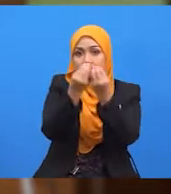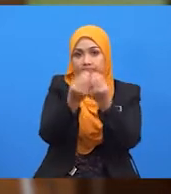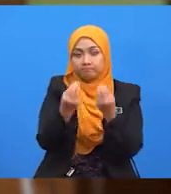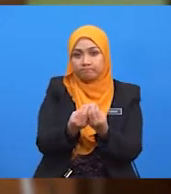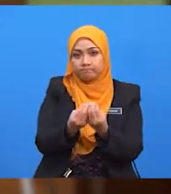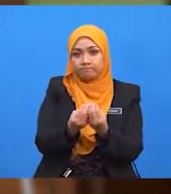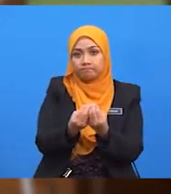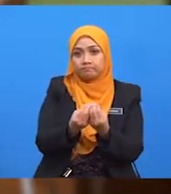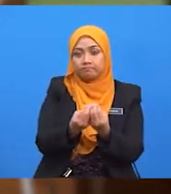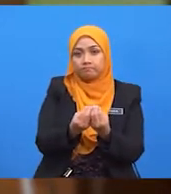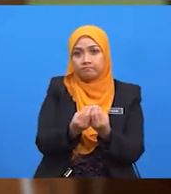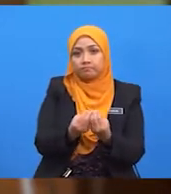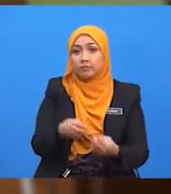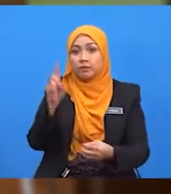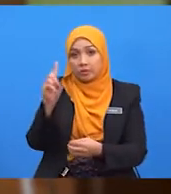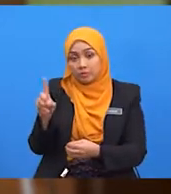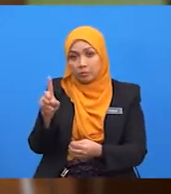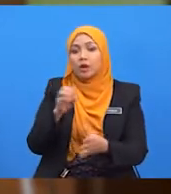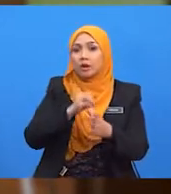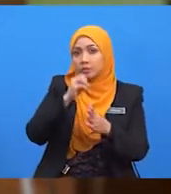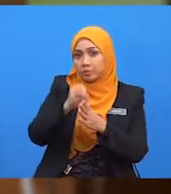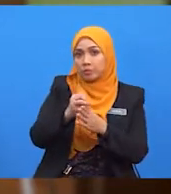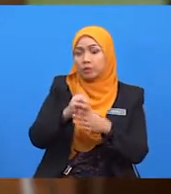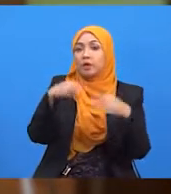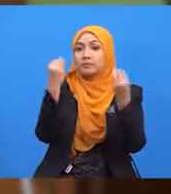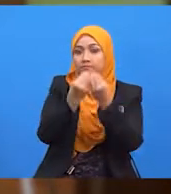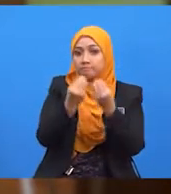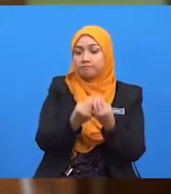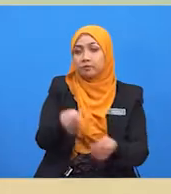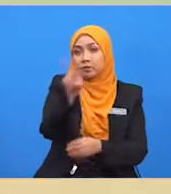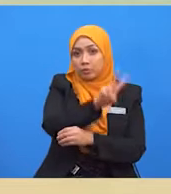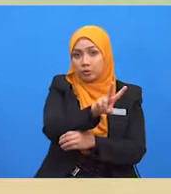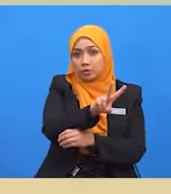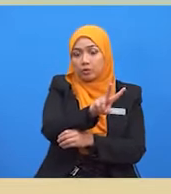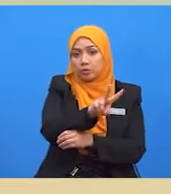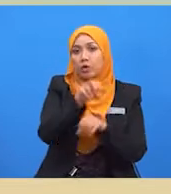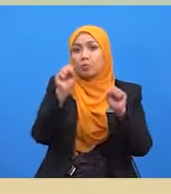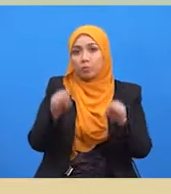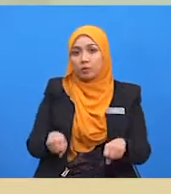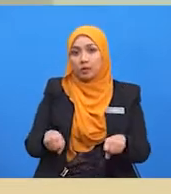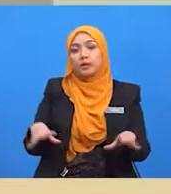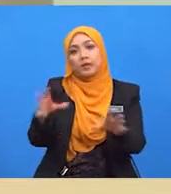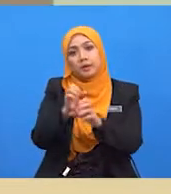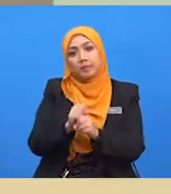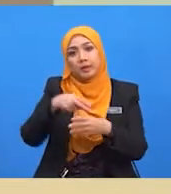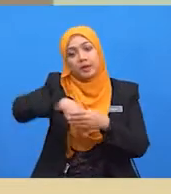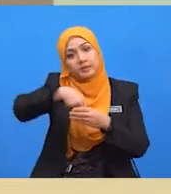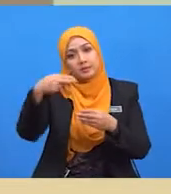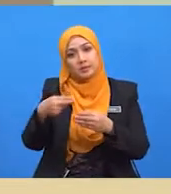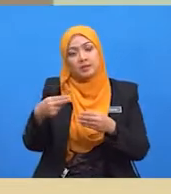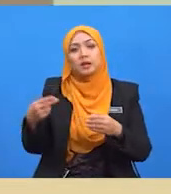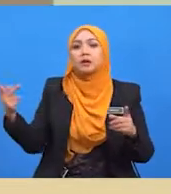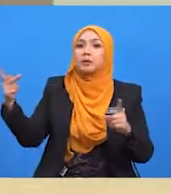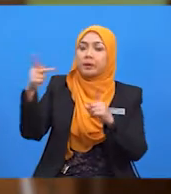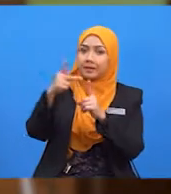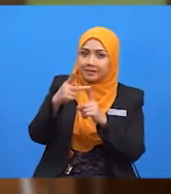sama ada terif ad valerum maupun terif spesifik mendatangkan hasil pada kerajaan.